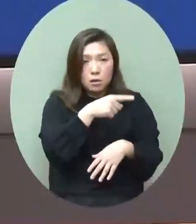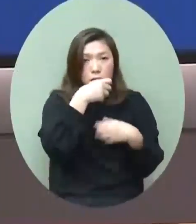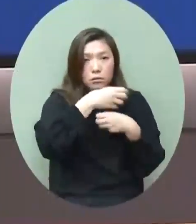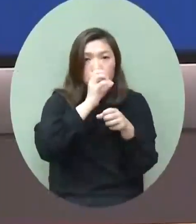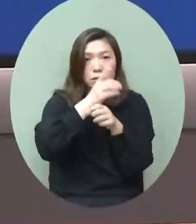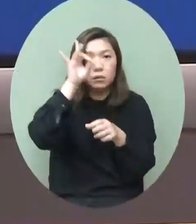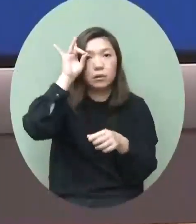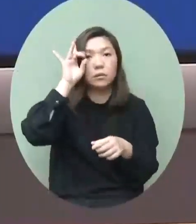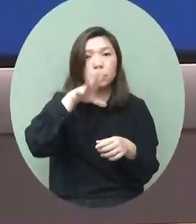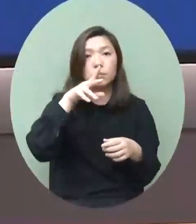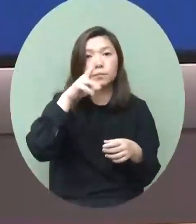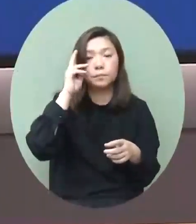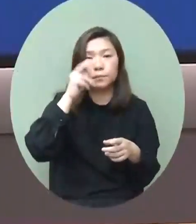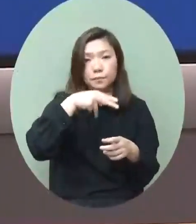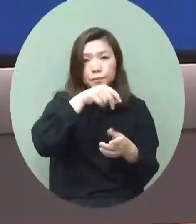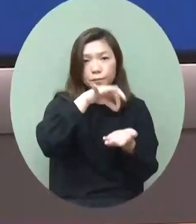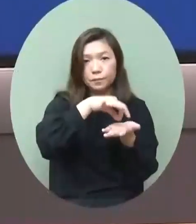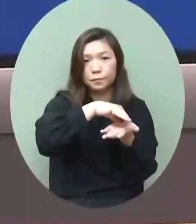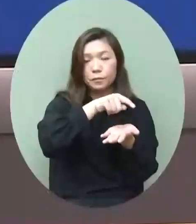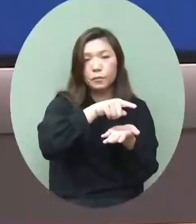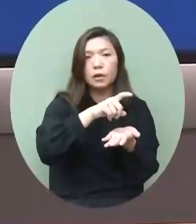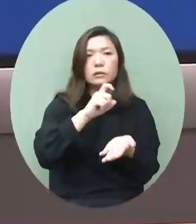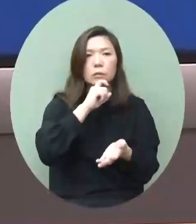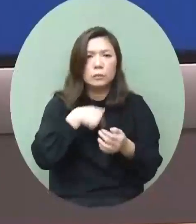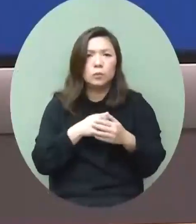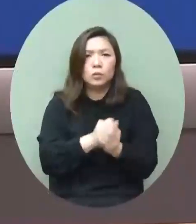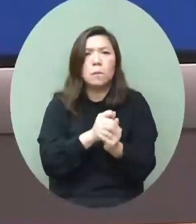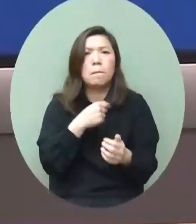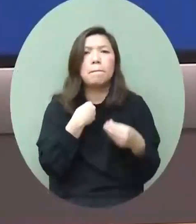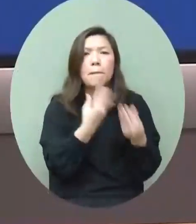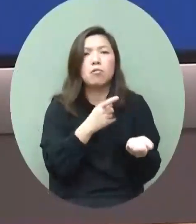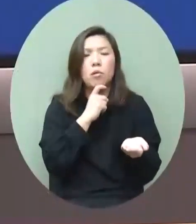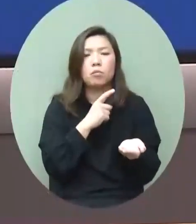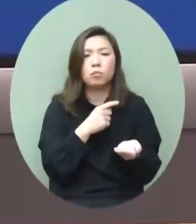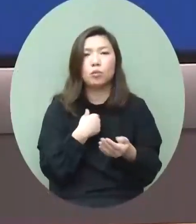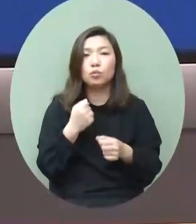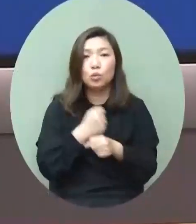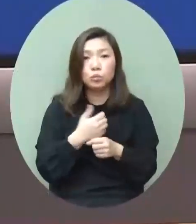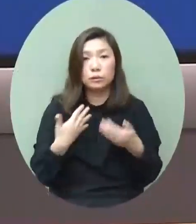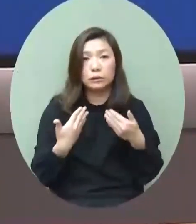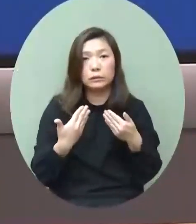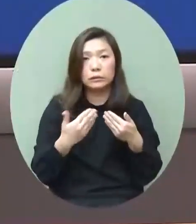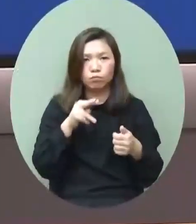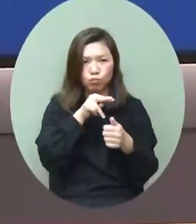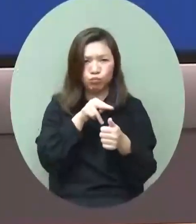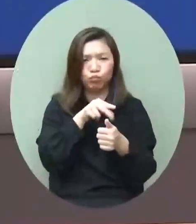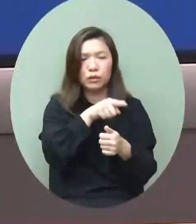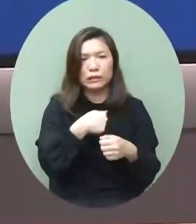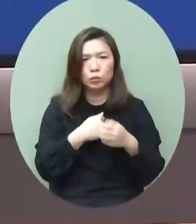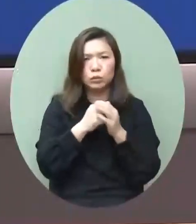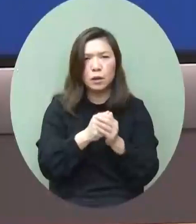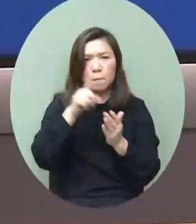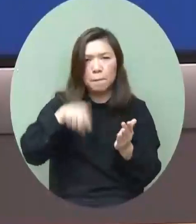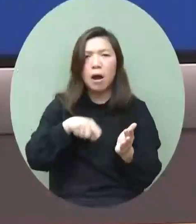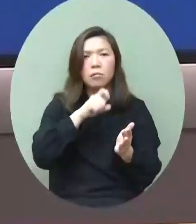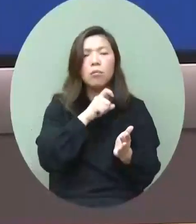指定的檢疫酒店都有一套要求我們亦都有同事去監督這一套要求的落